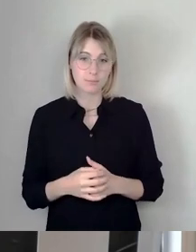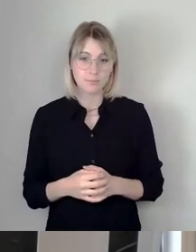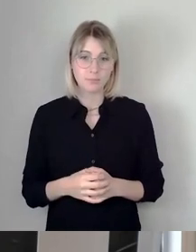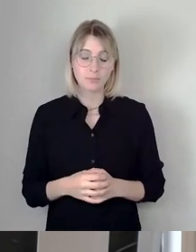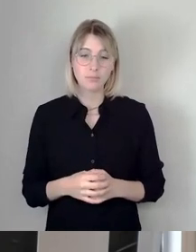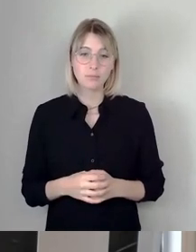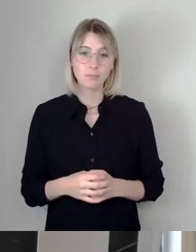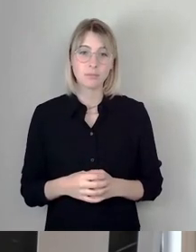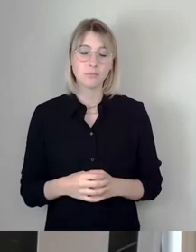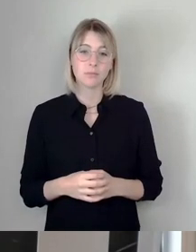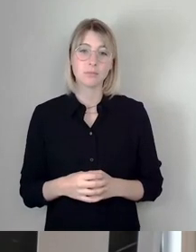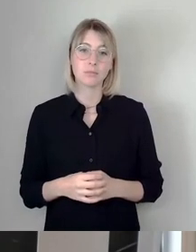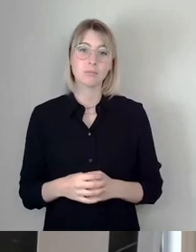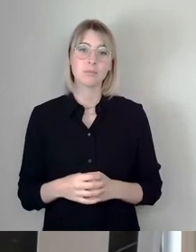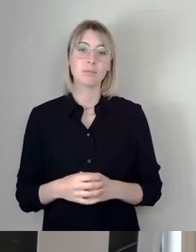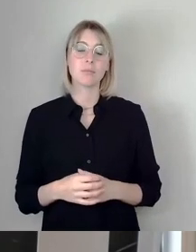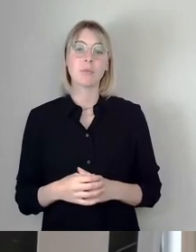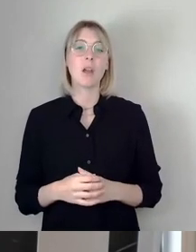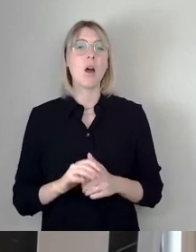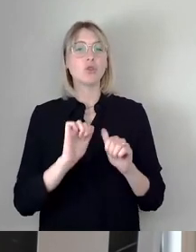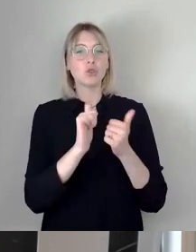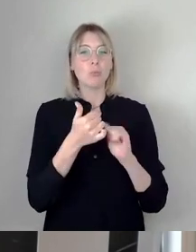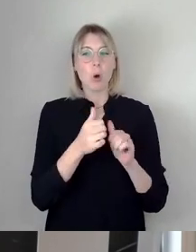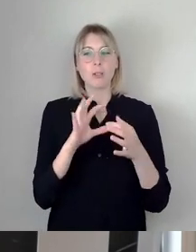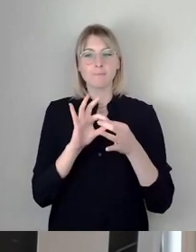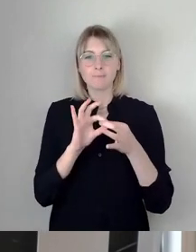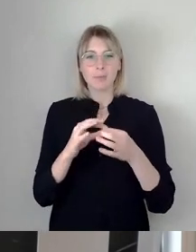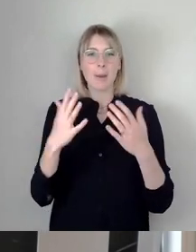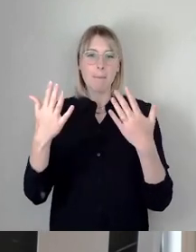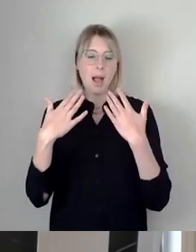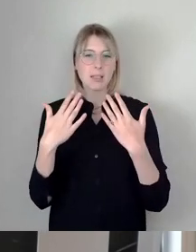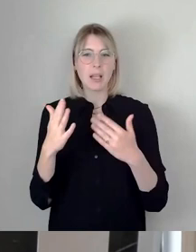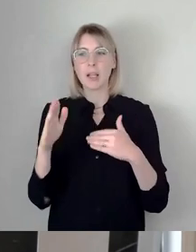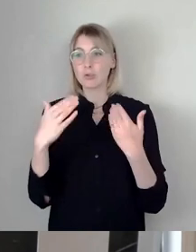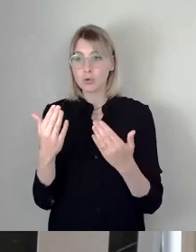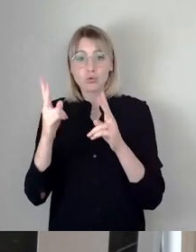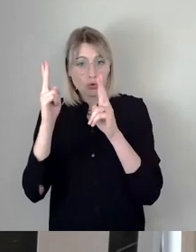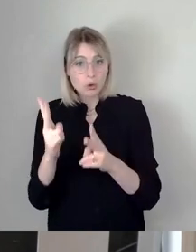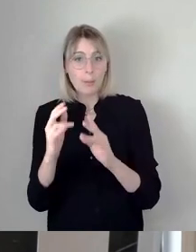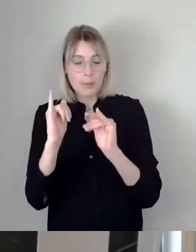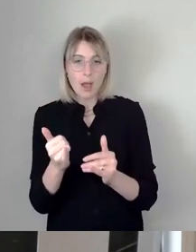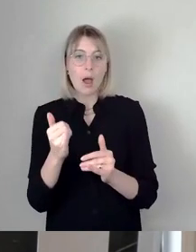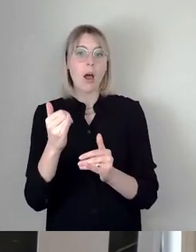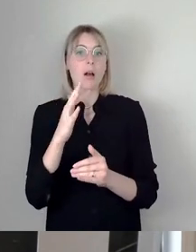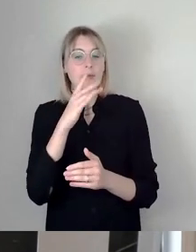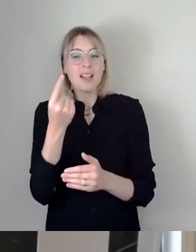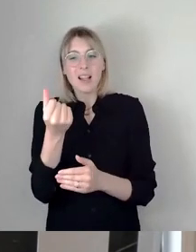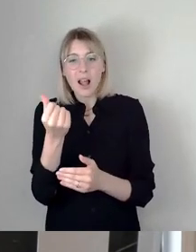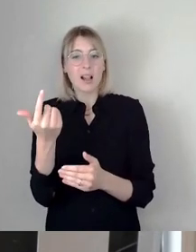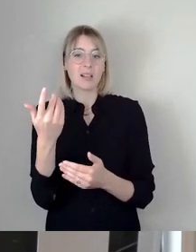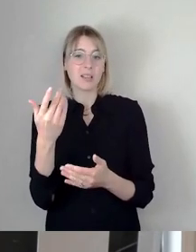Und Sport als Marketing. Ja, ich würde das nicht kleinreden. Ja, es kostet Geld. Aber es bringt